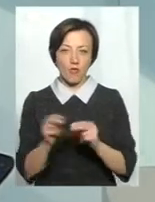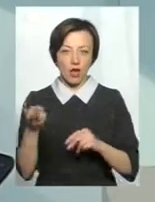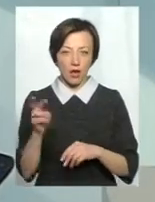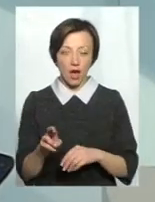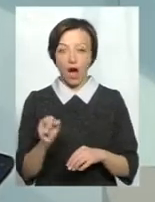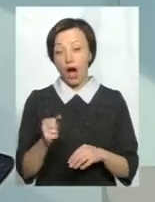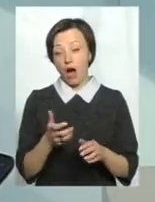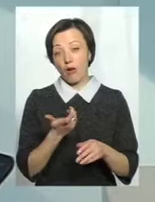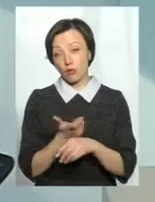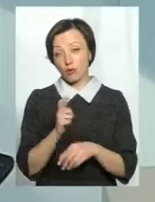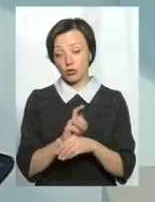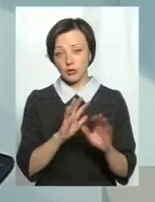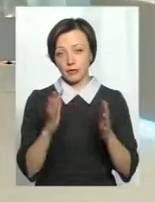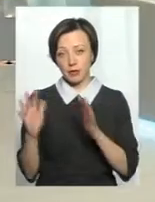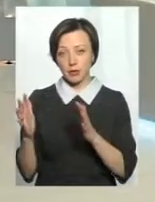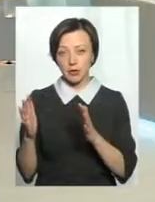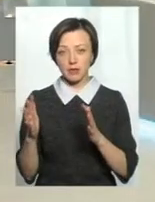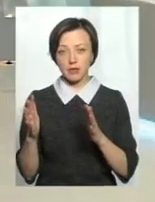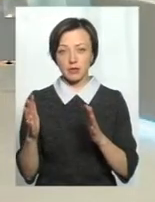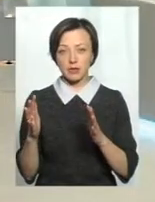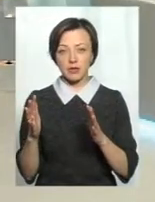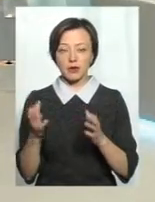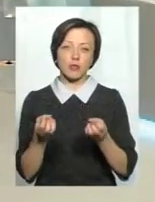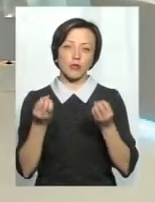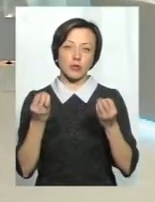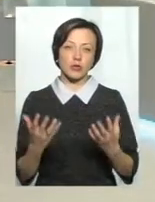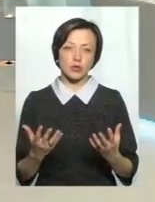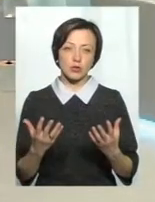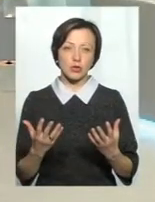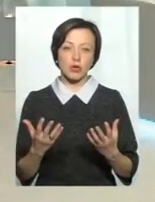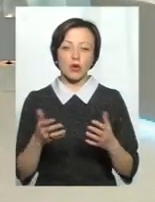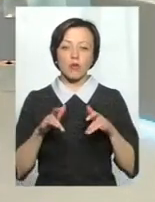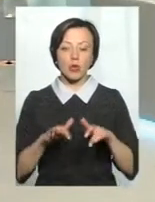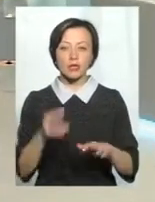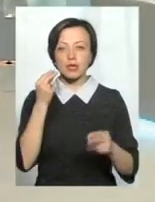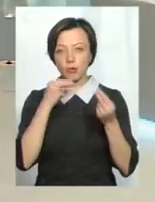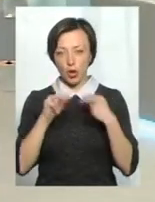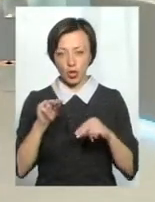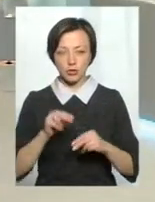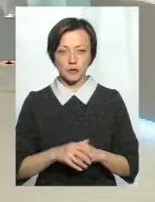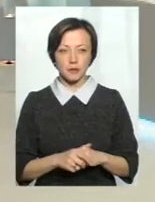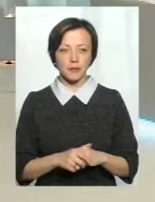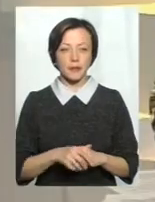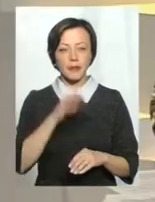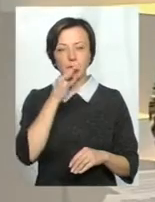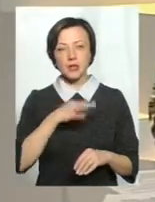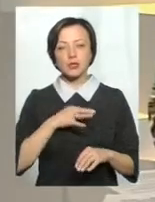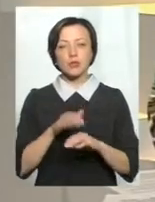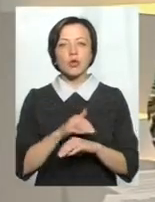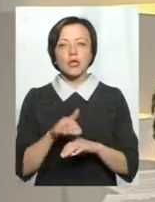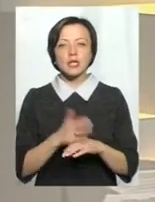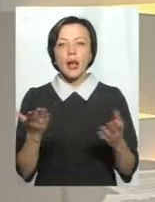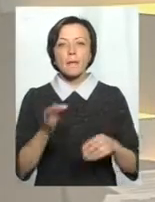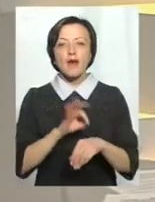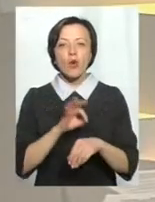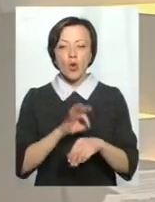А в більшості, то йде просто процес покращення. Скажіть, будь ласка, з якими